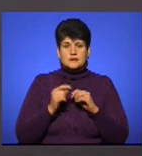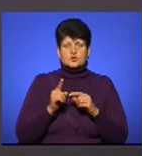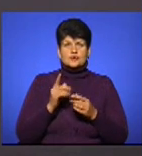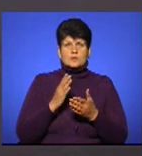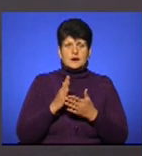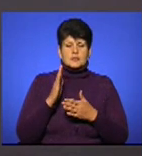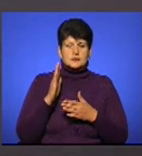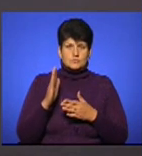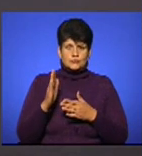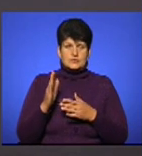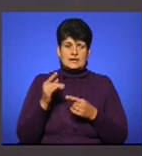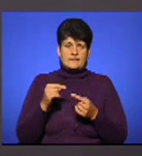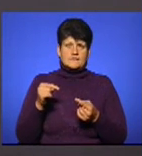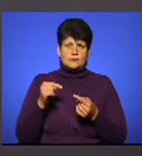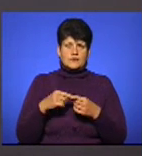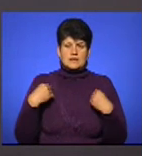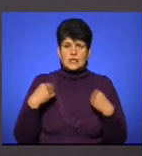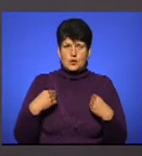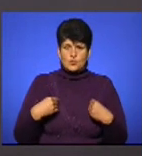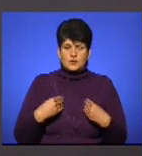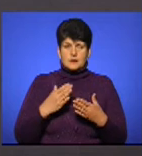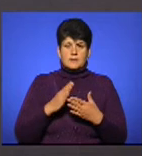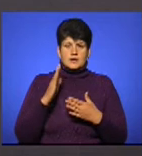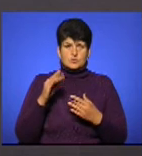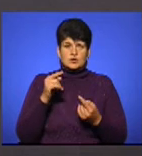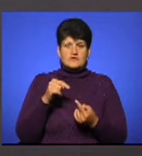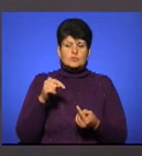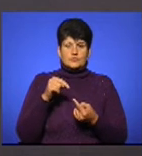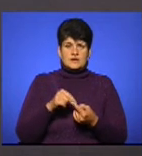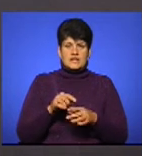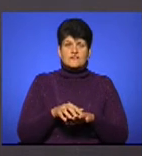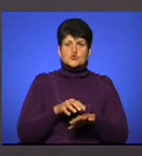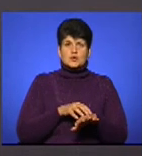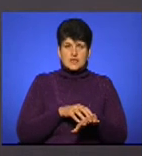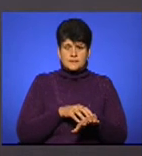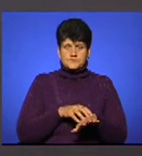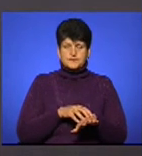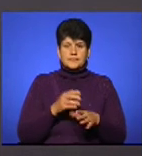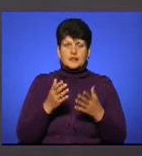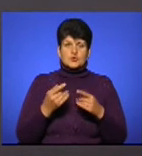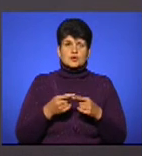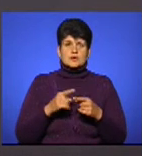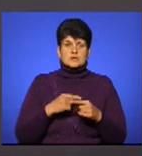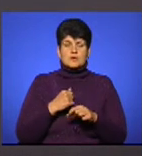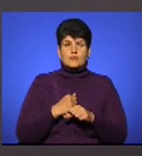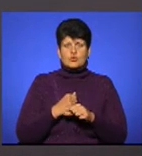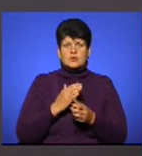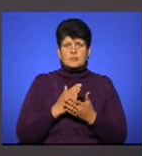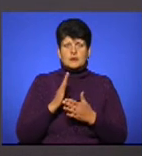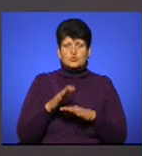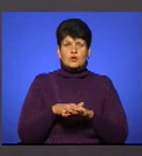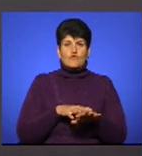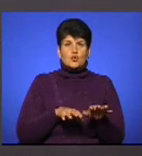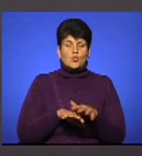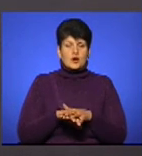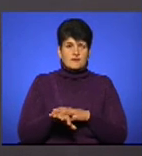відповідний одяг, має бути відповідне взуття, якщо це робота, мають бути рукавички, і